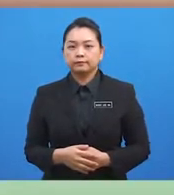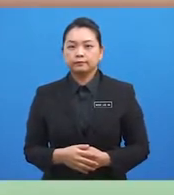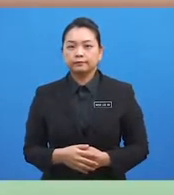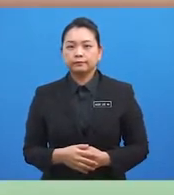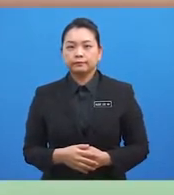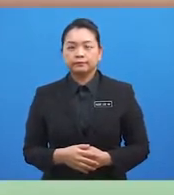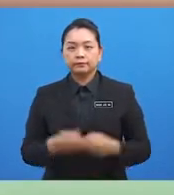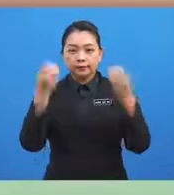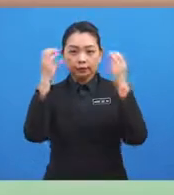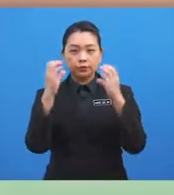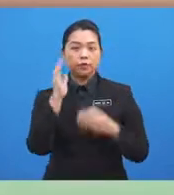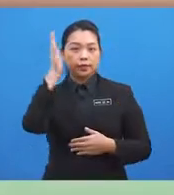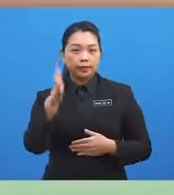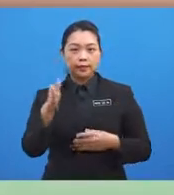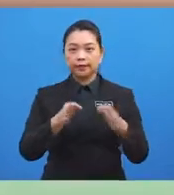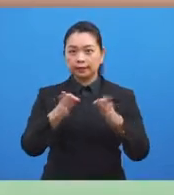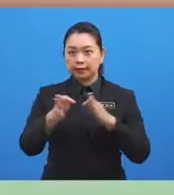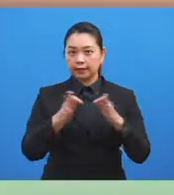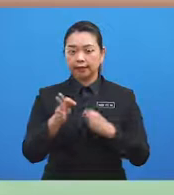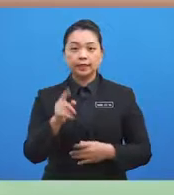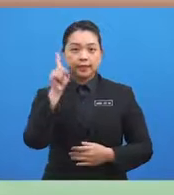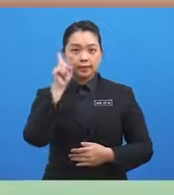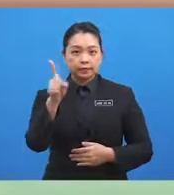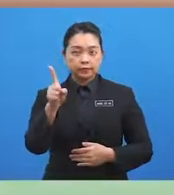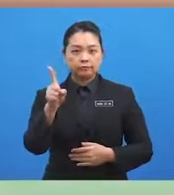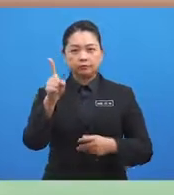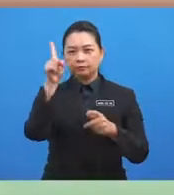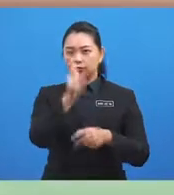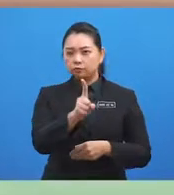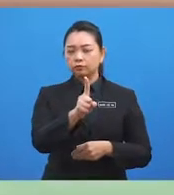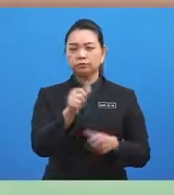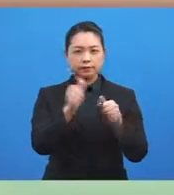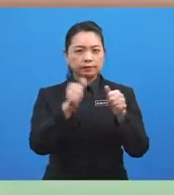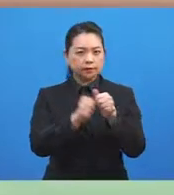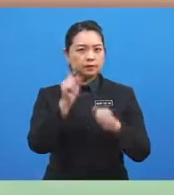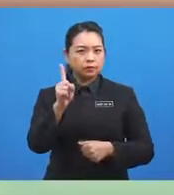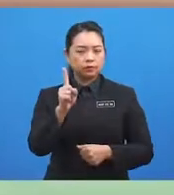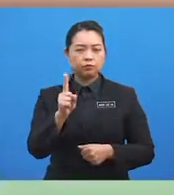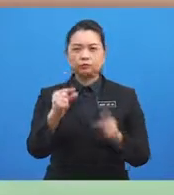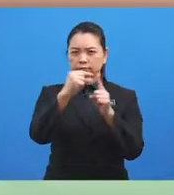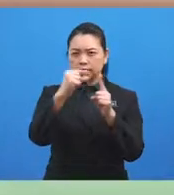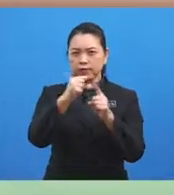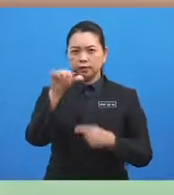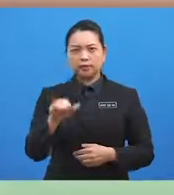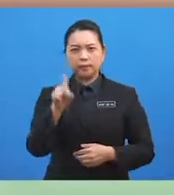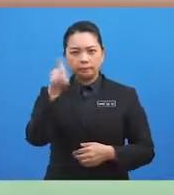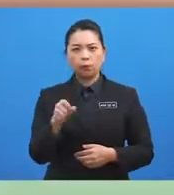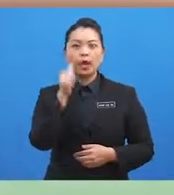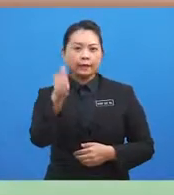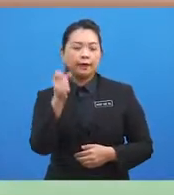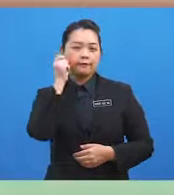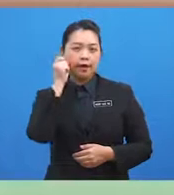ini, cikgu akan menerangkan satu persatu istilah yang perlu anda